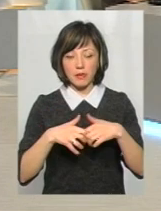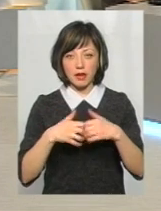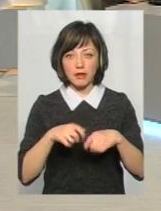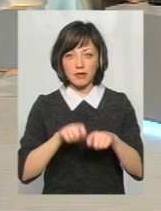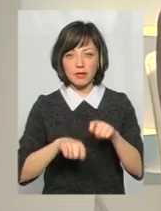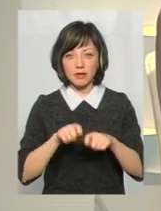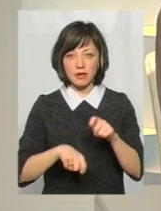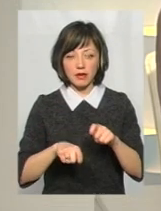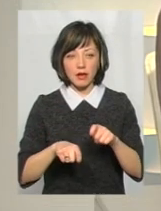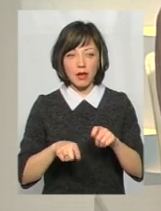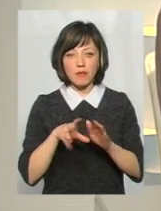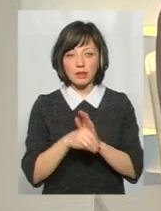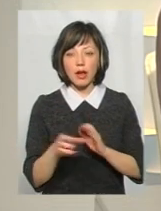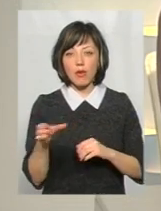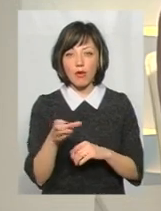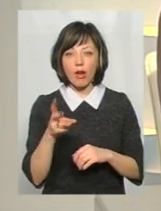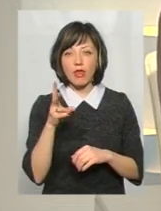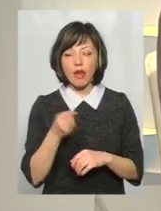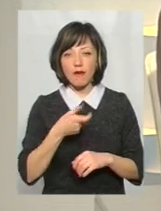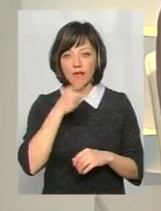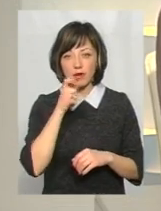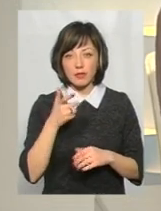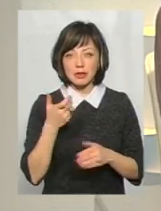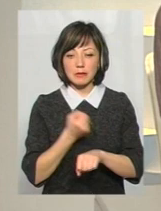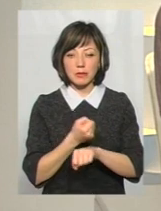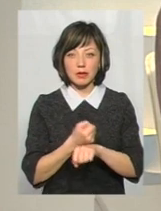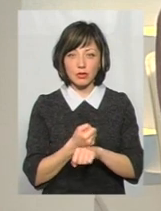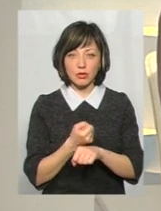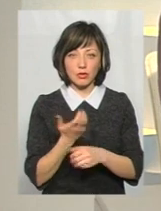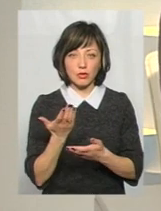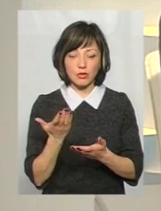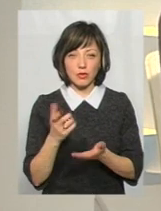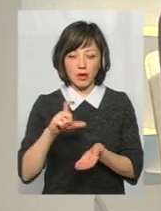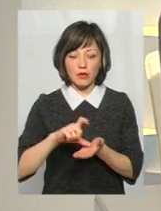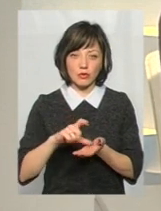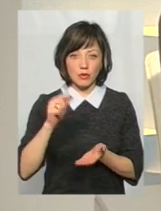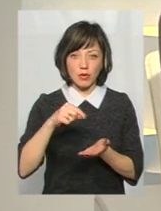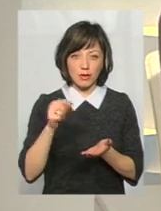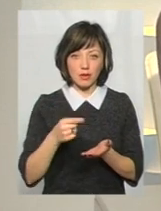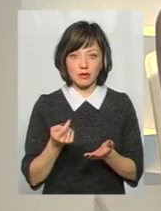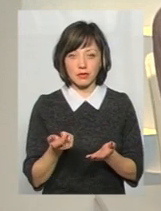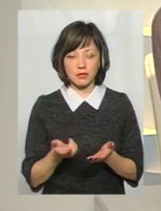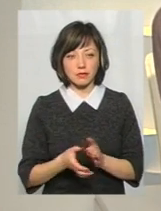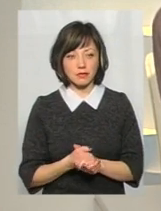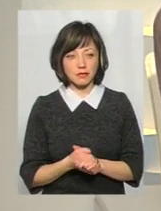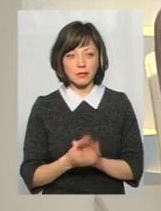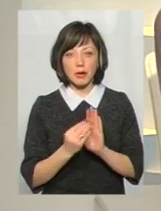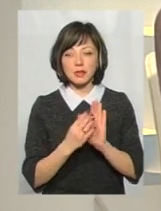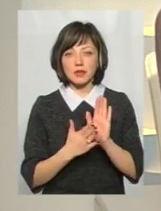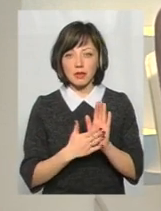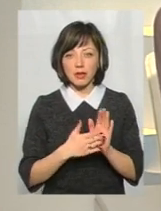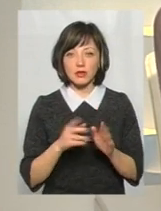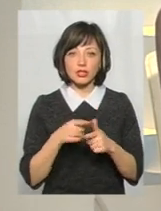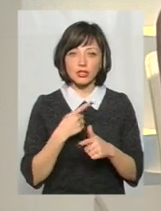з визначення вмісту алкоголю на випиту якусь спиртову настоянку? От, наприклад, настоянку валеріану, її призначають в